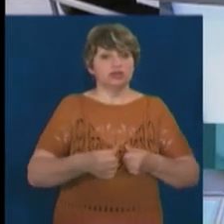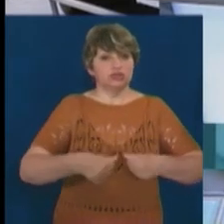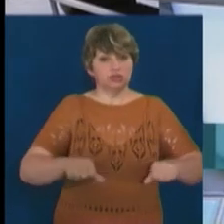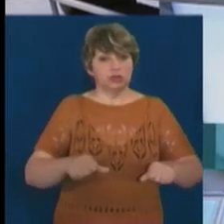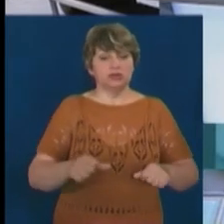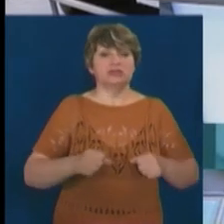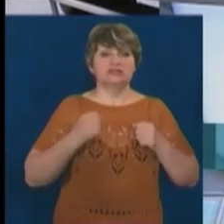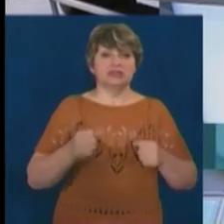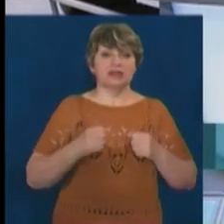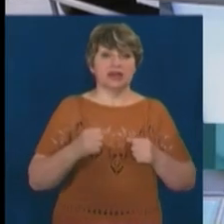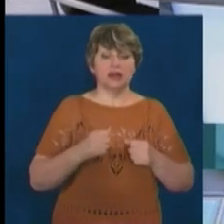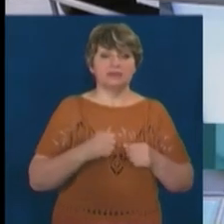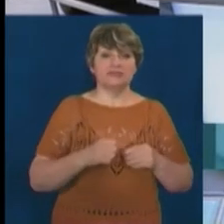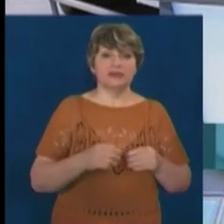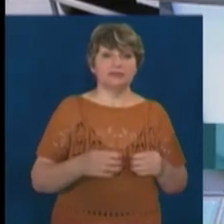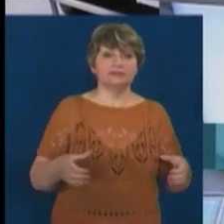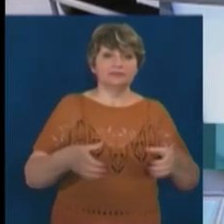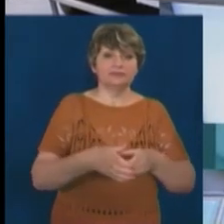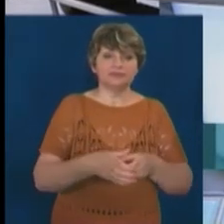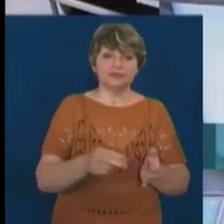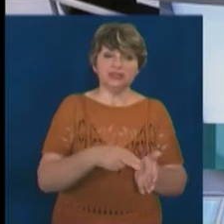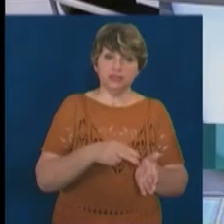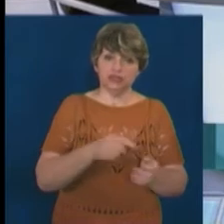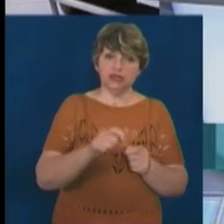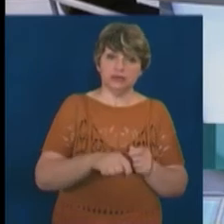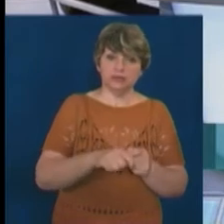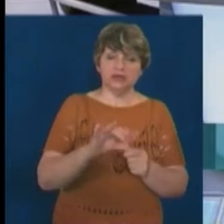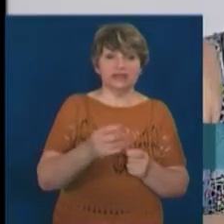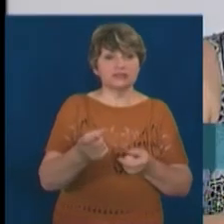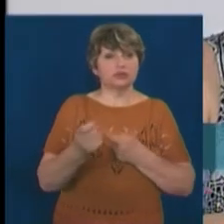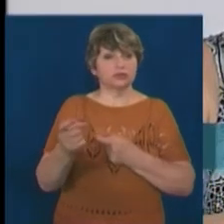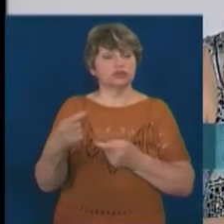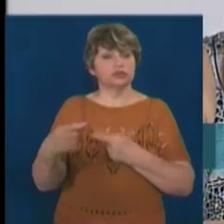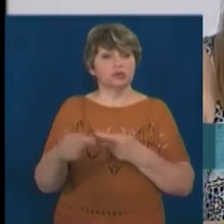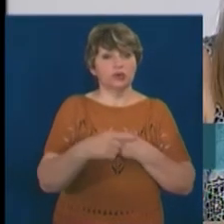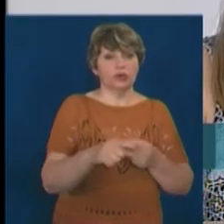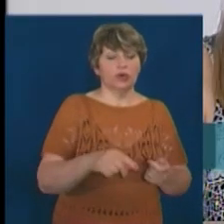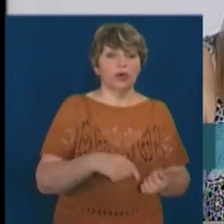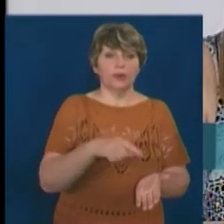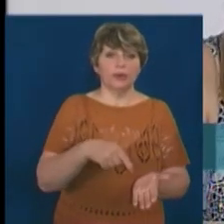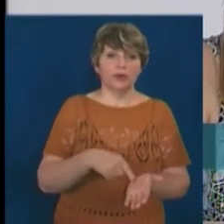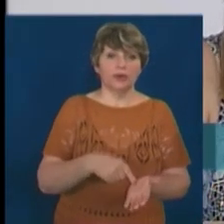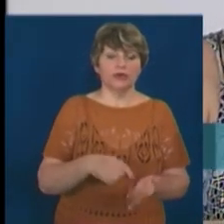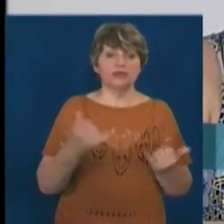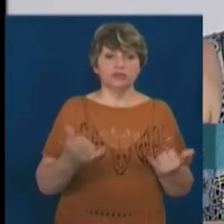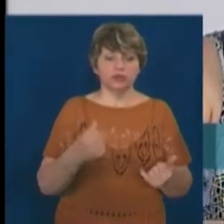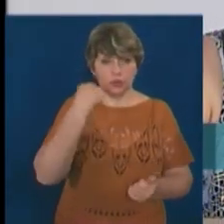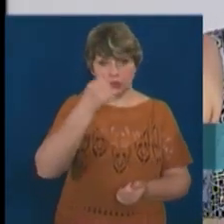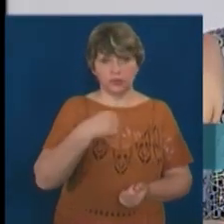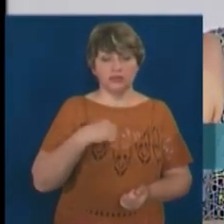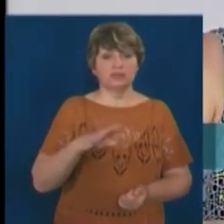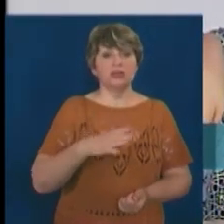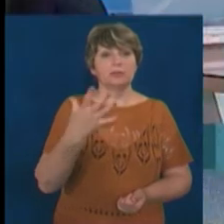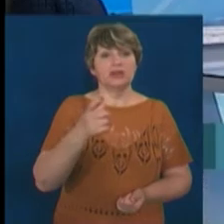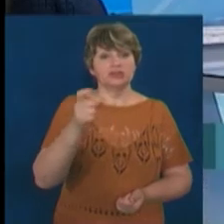формувати не лише з черкаських експертів, але й залучати людей з інших міст. Цього року у нас було 5 членів